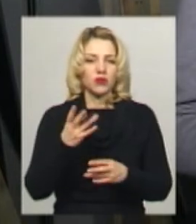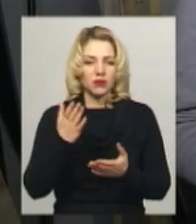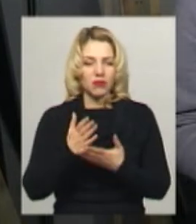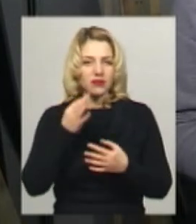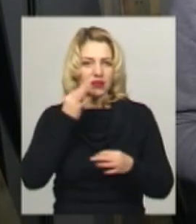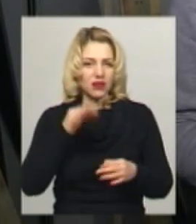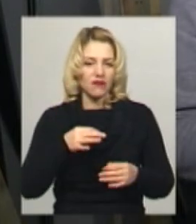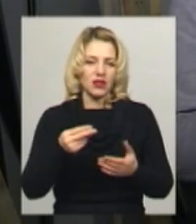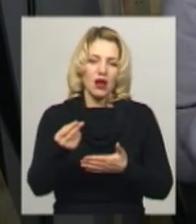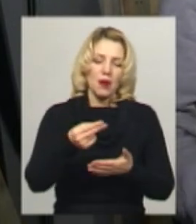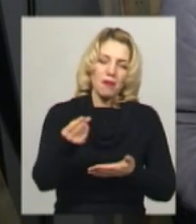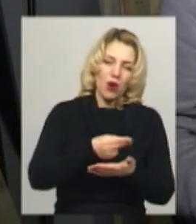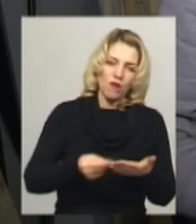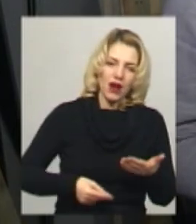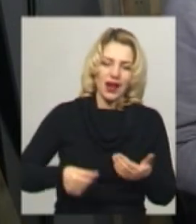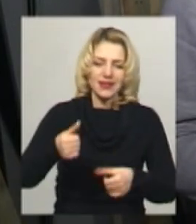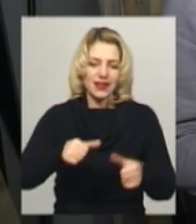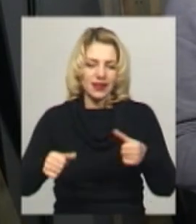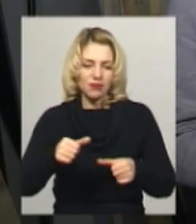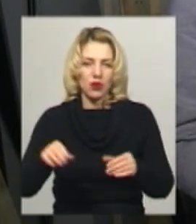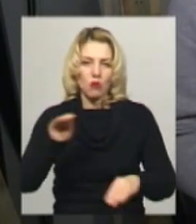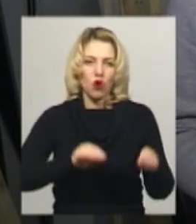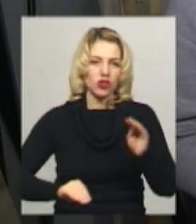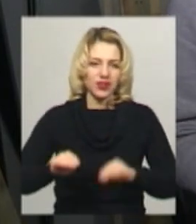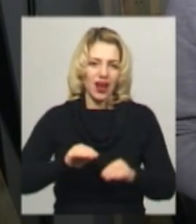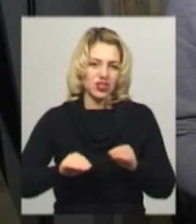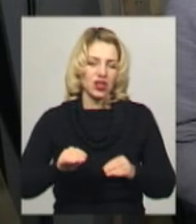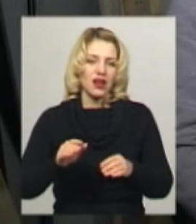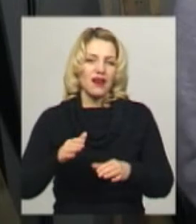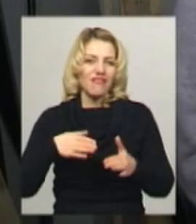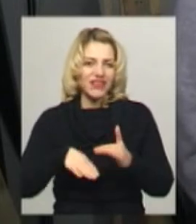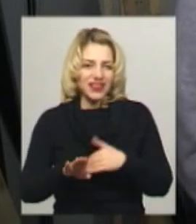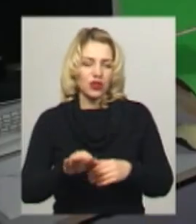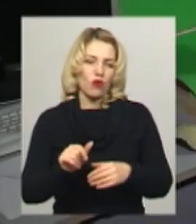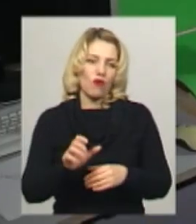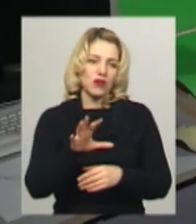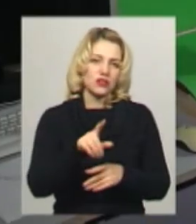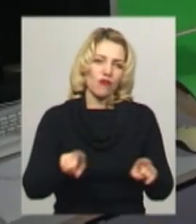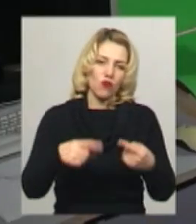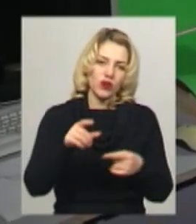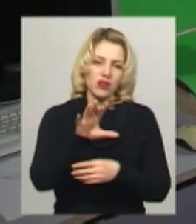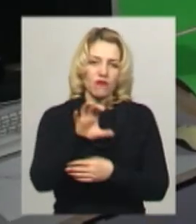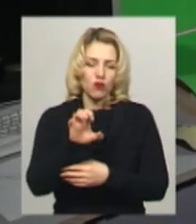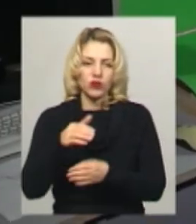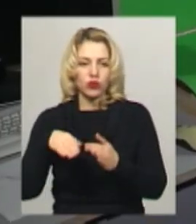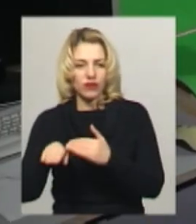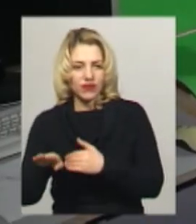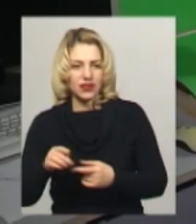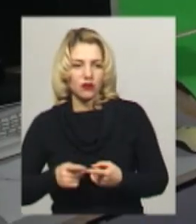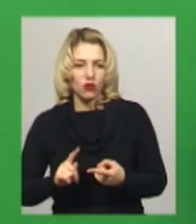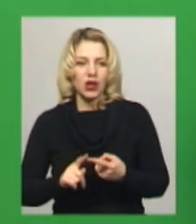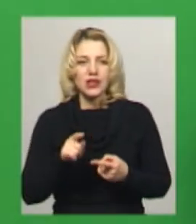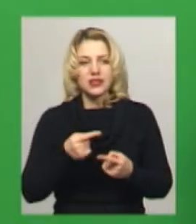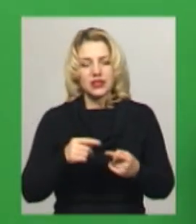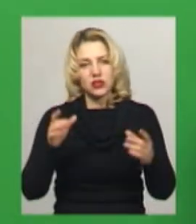малюванні, в ліпленні, ось можливо у монтажу відео, в створенні фото, відео, ось в таких напрямках. Студія, де створюватимуть фільми, оснащена